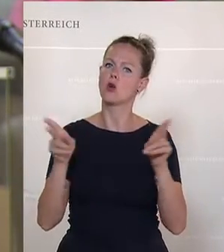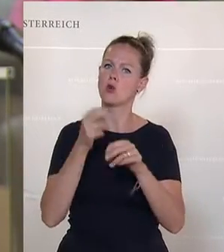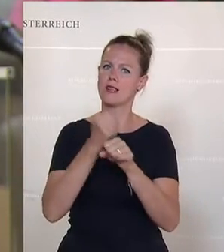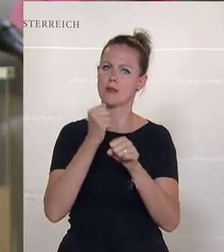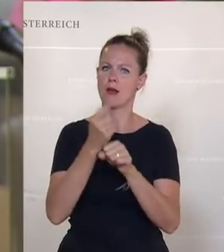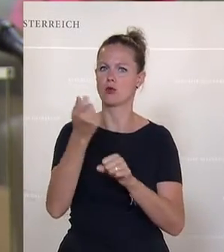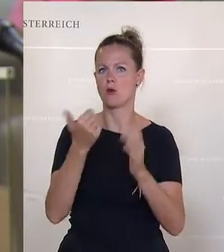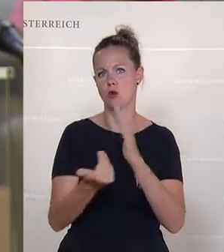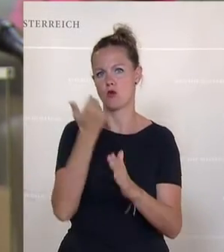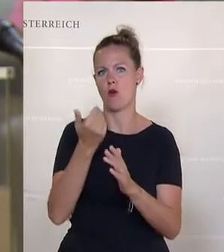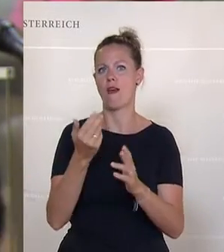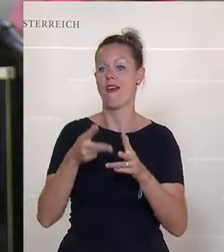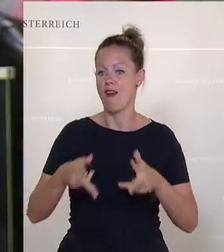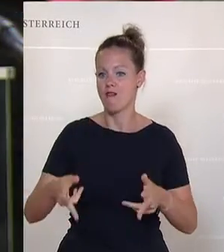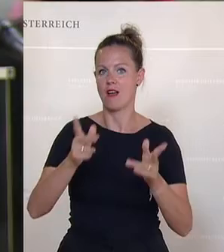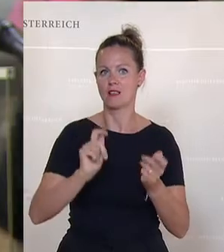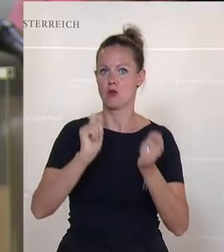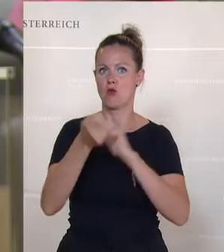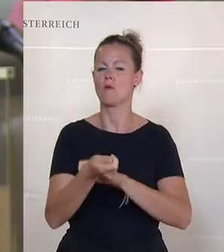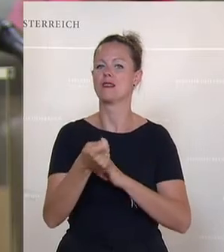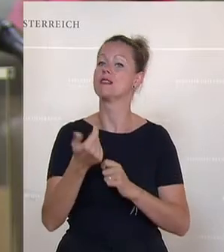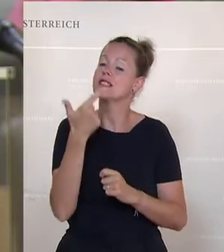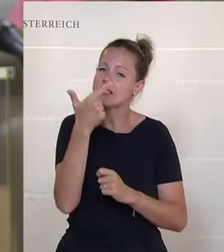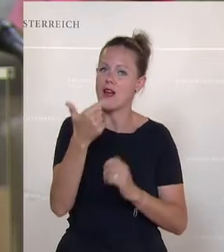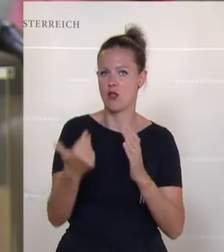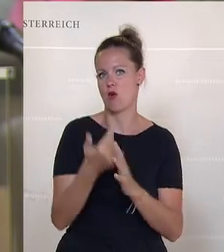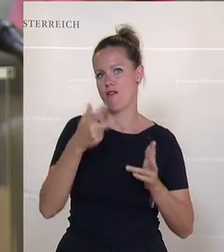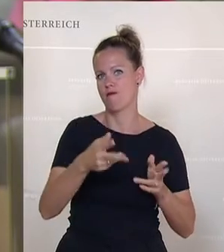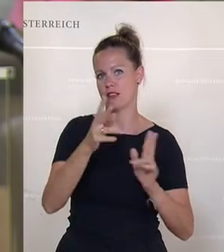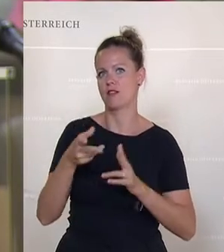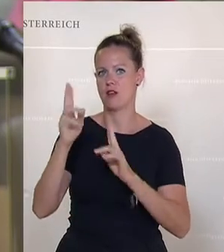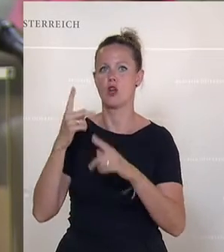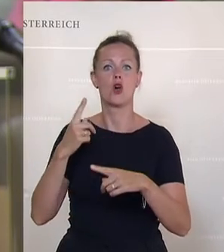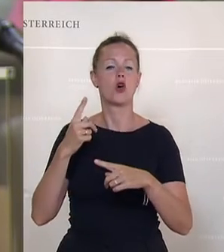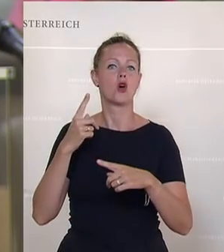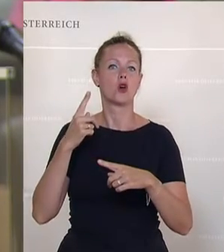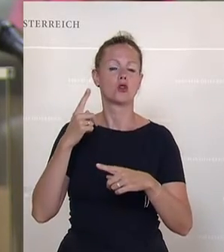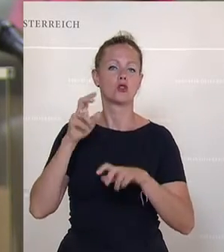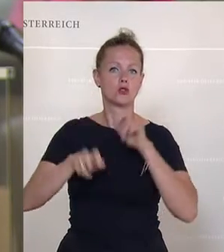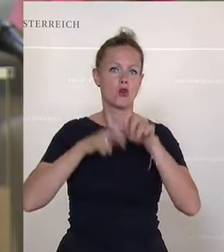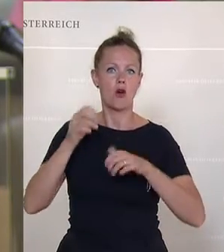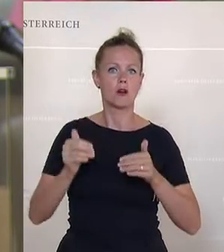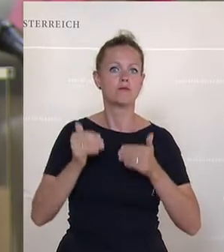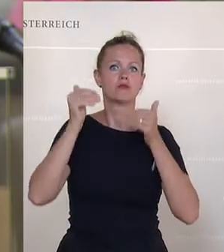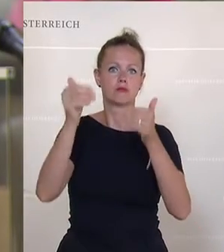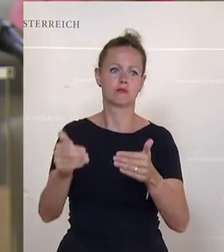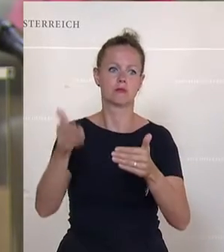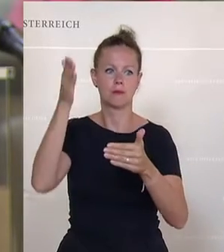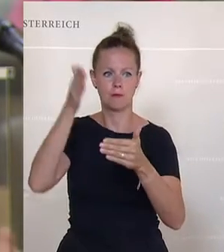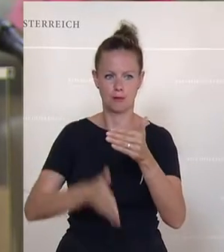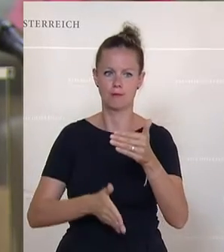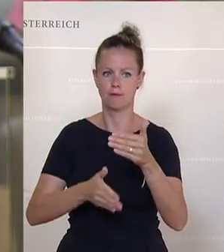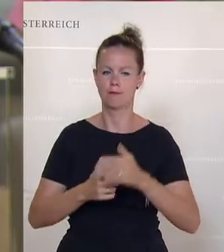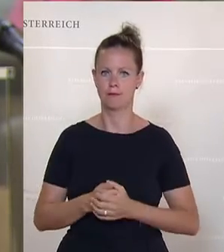Phase ein, also in zwei neue Phasen sogar, die Steuerstundungen enden mit einer Safety Car Phase.